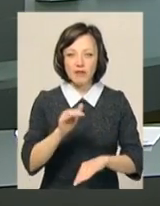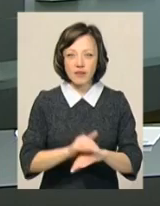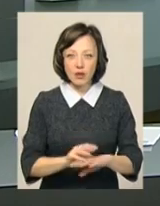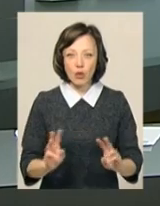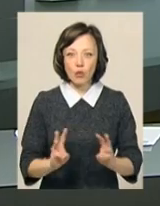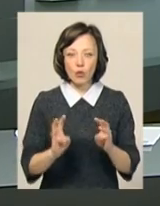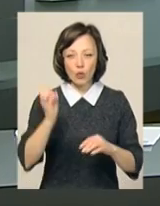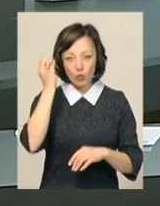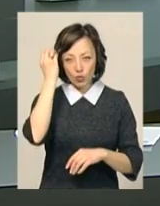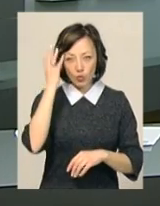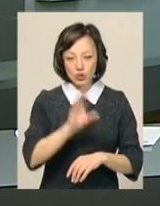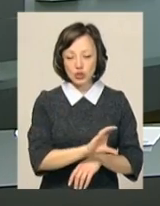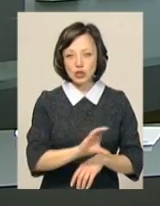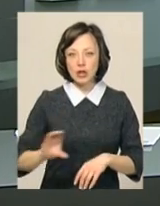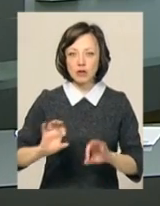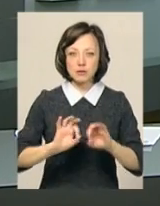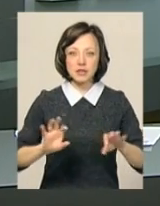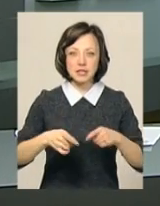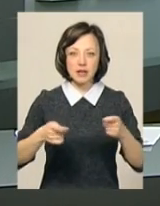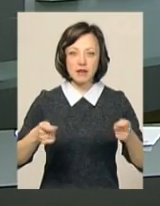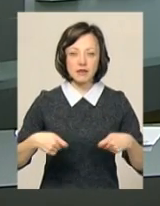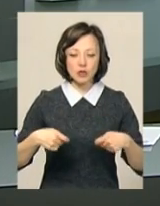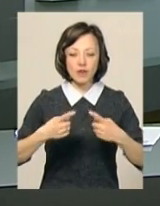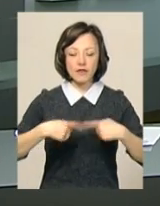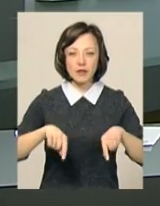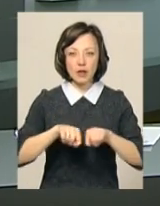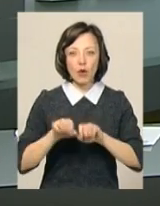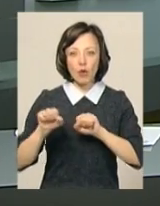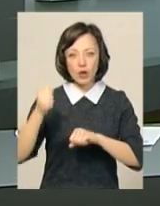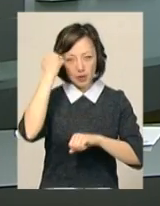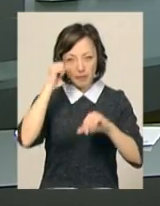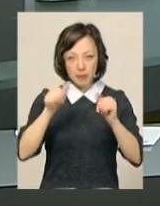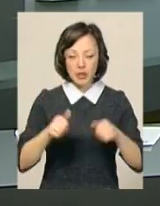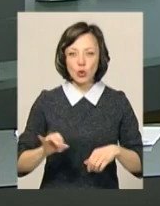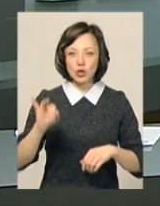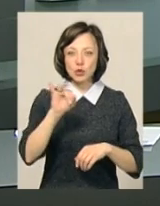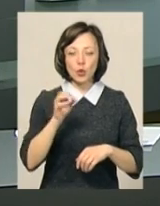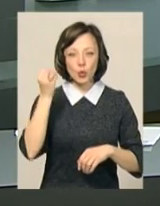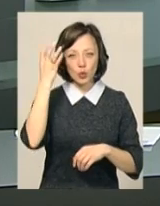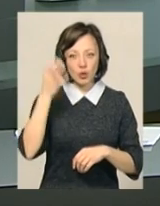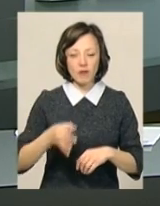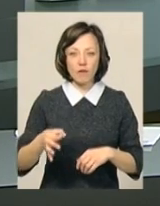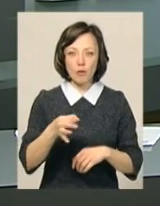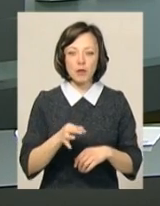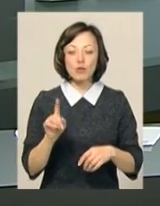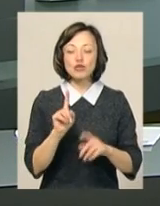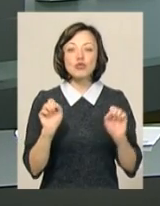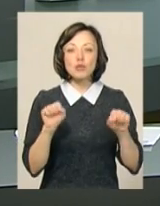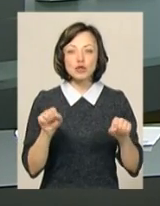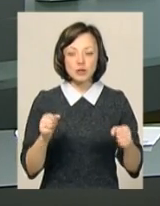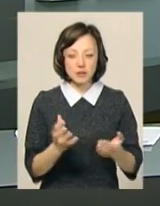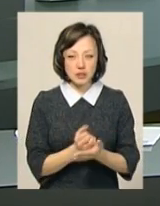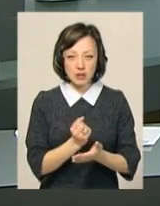горілий культурний шар, розповідає завідувач відділу охорони пам'яток історії та культури в області Сергій Шпаковський. Про які ще можливі